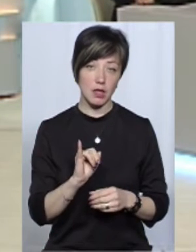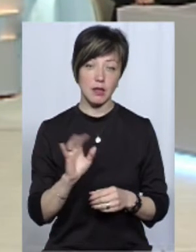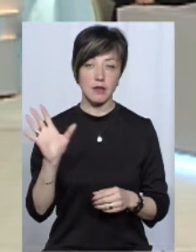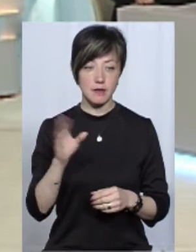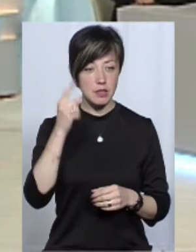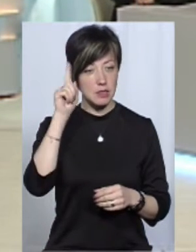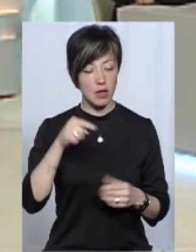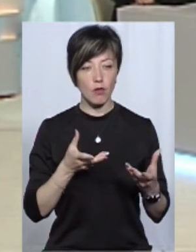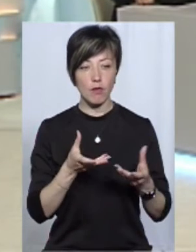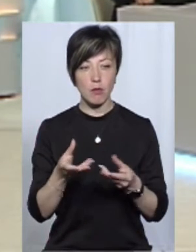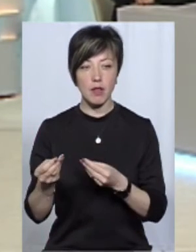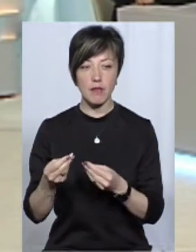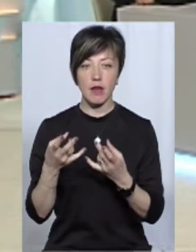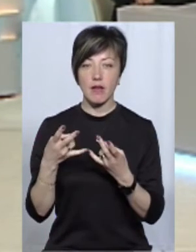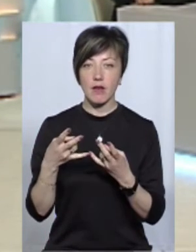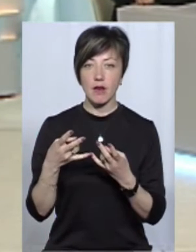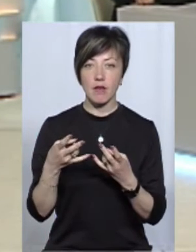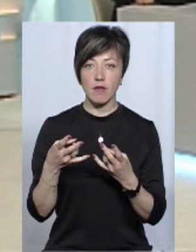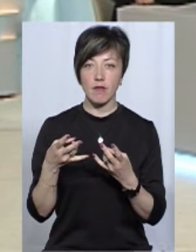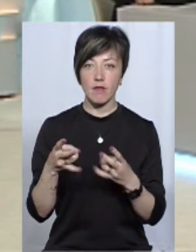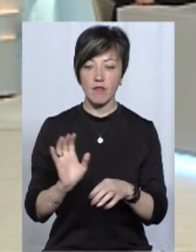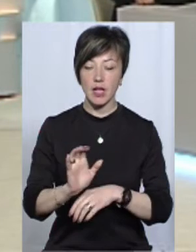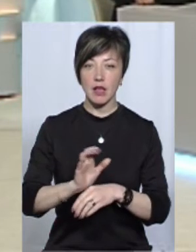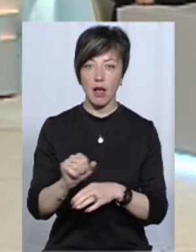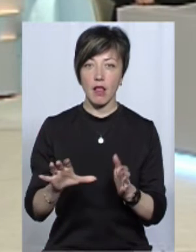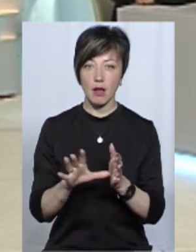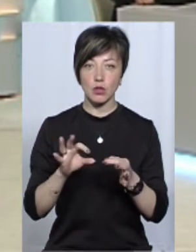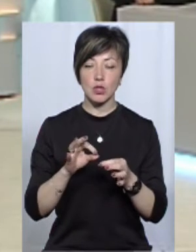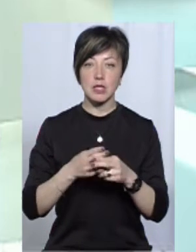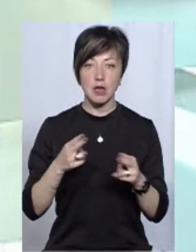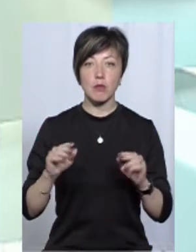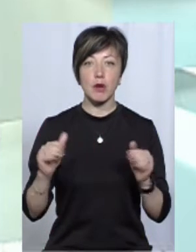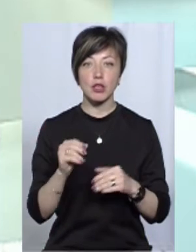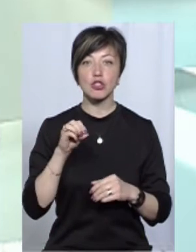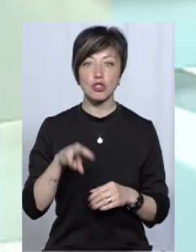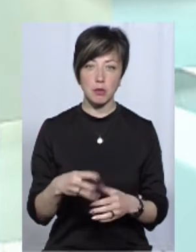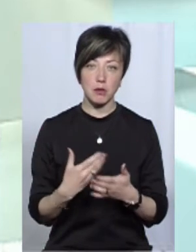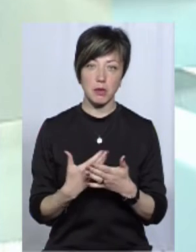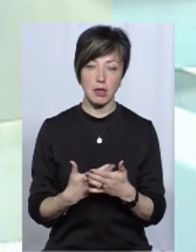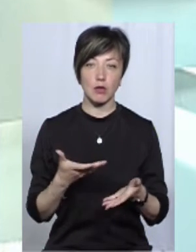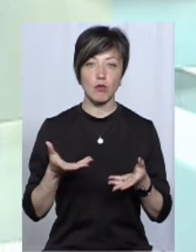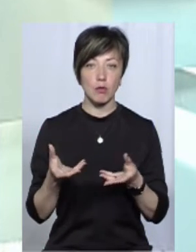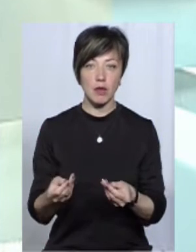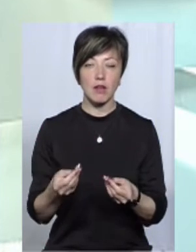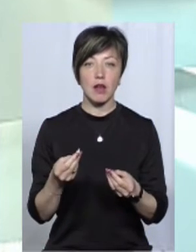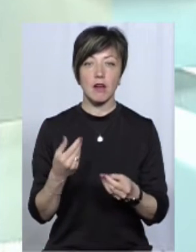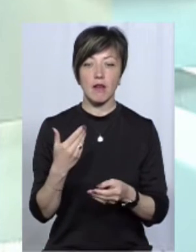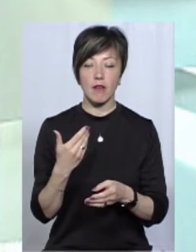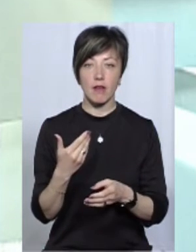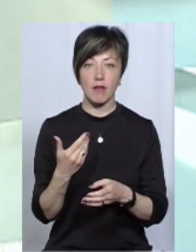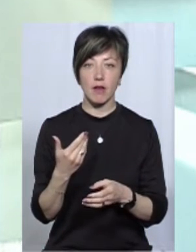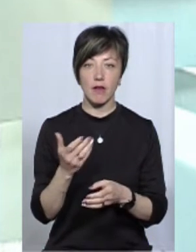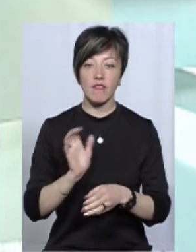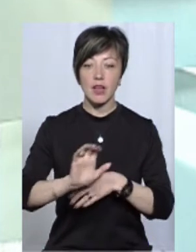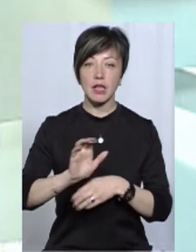всім, вплив викидів від атомних електростанцій набагато менший, ніж вплив викидів тих же